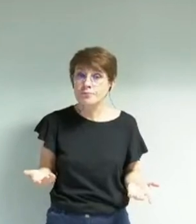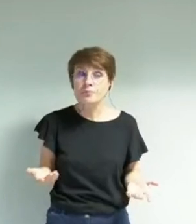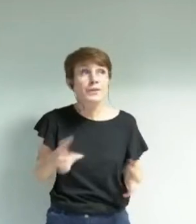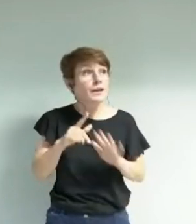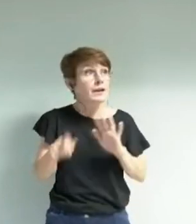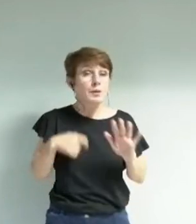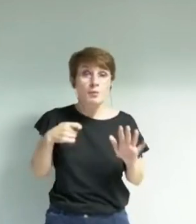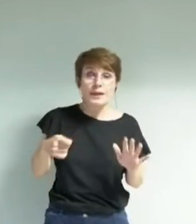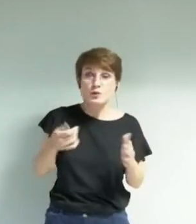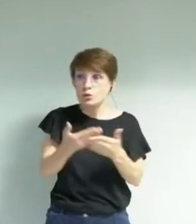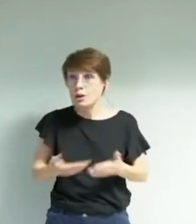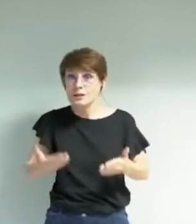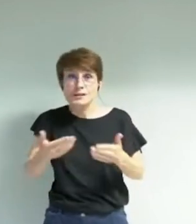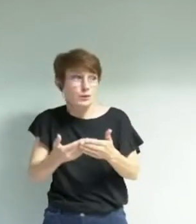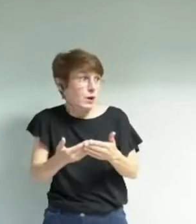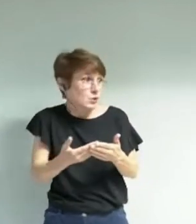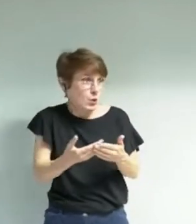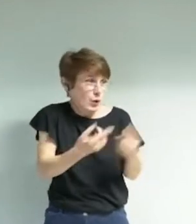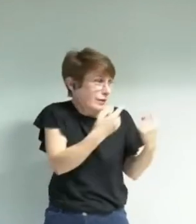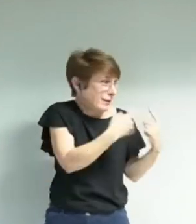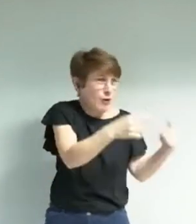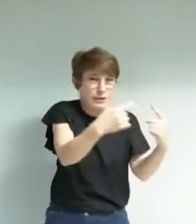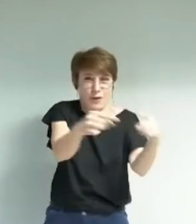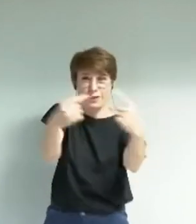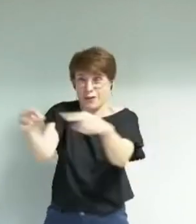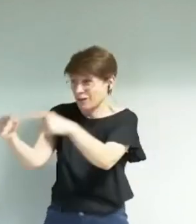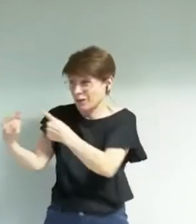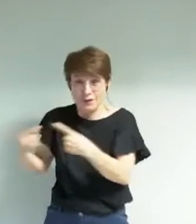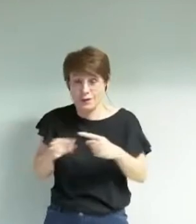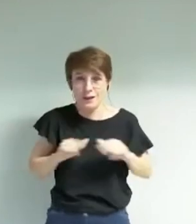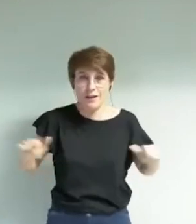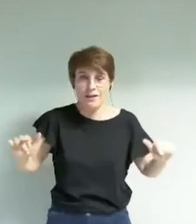hétéroclite aussi a eu peut-être plus de